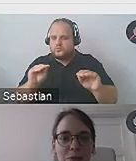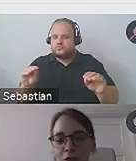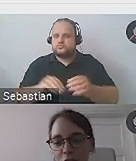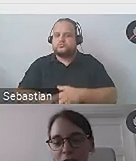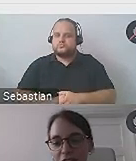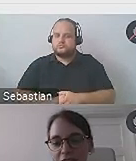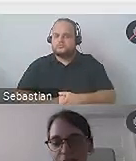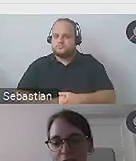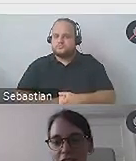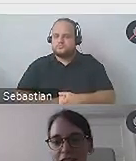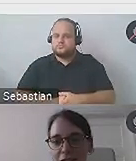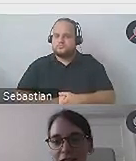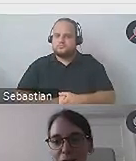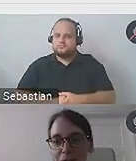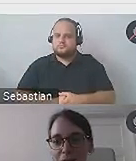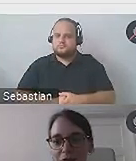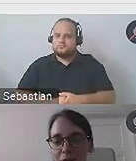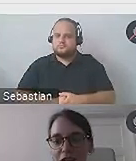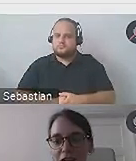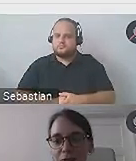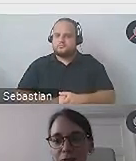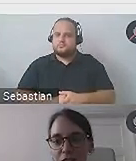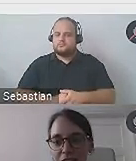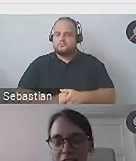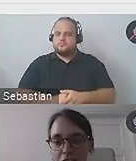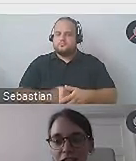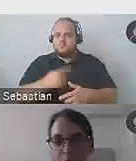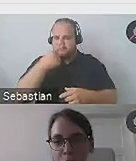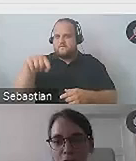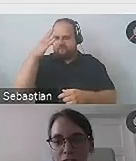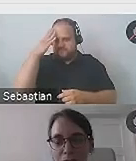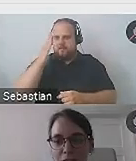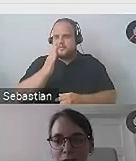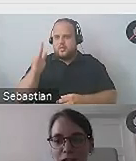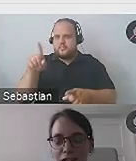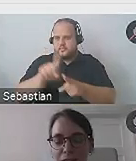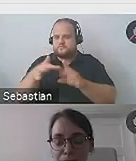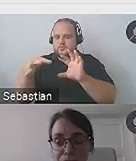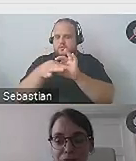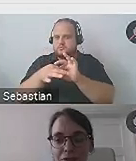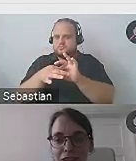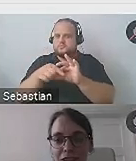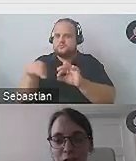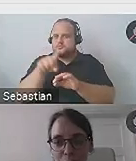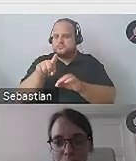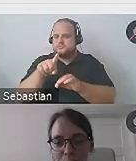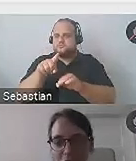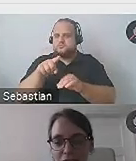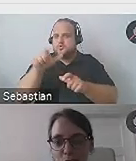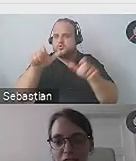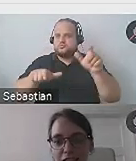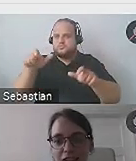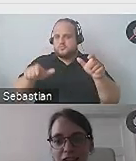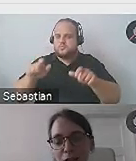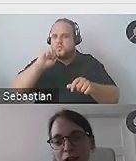Mówię o tym też dlatego, że wiem, że w bibliotekach też często współpracujecie Państwo z osobami